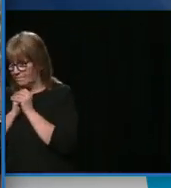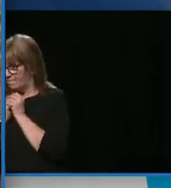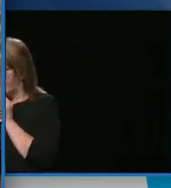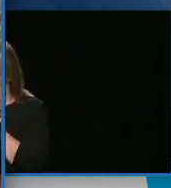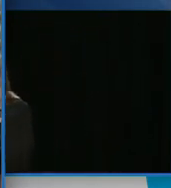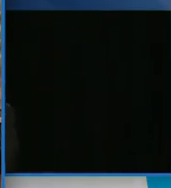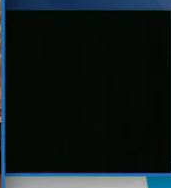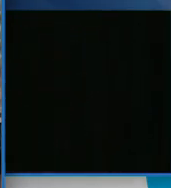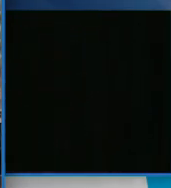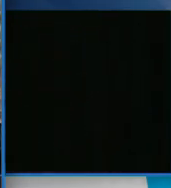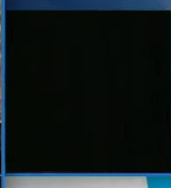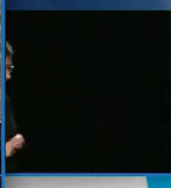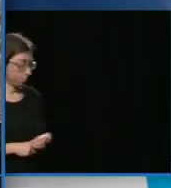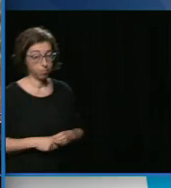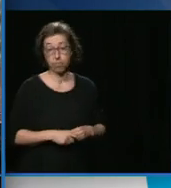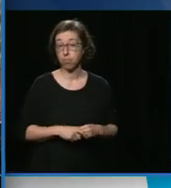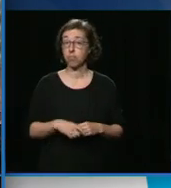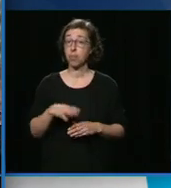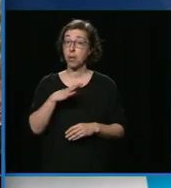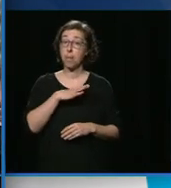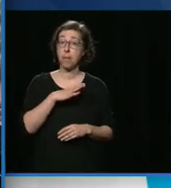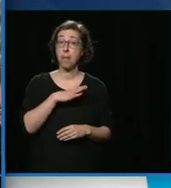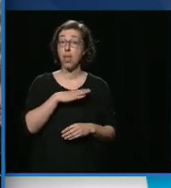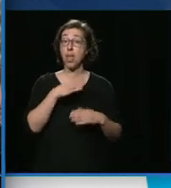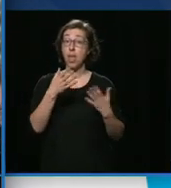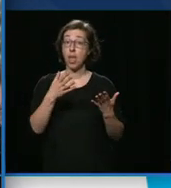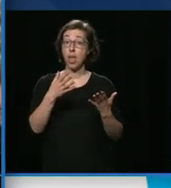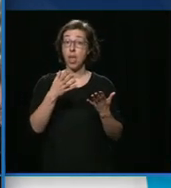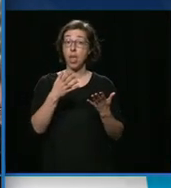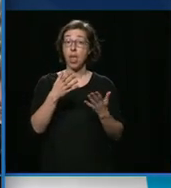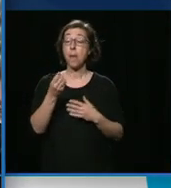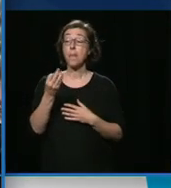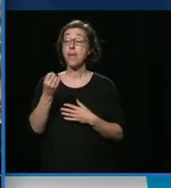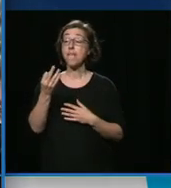privé a un rôle. Les mises en chantier sont en hausse de 50 % au Québec.